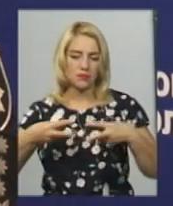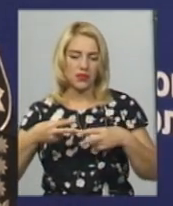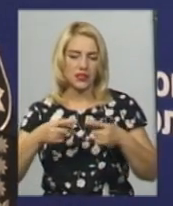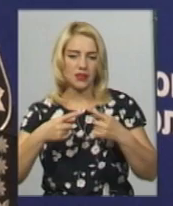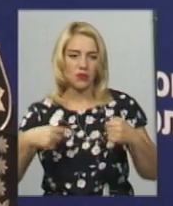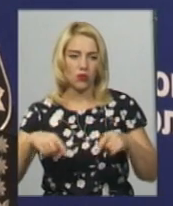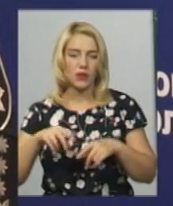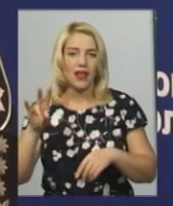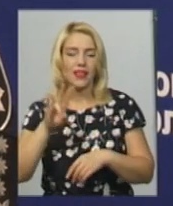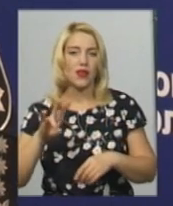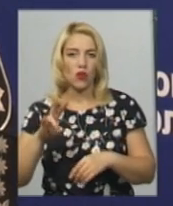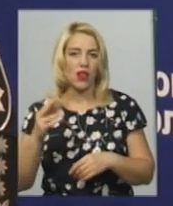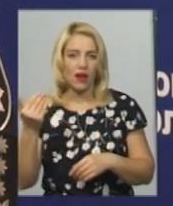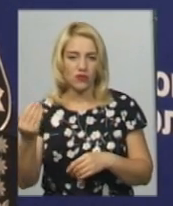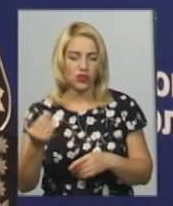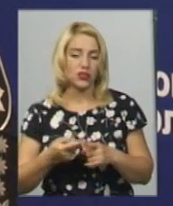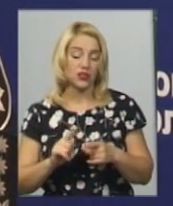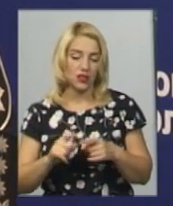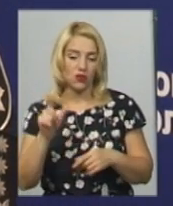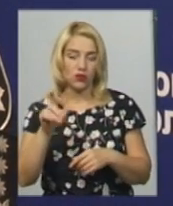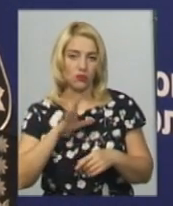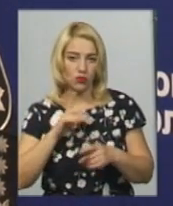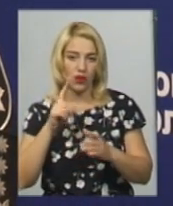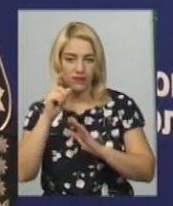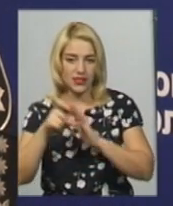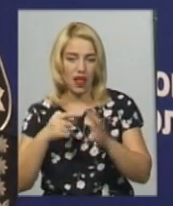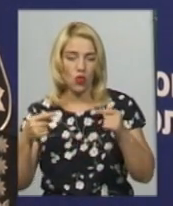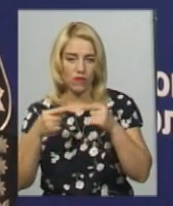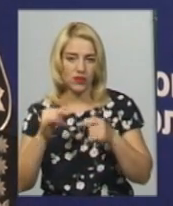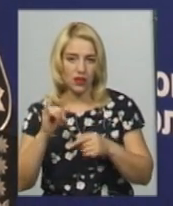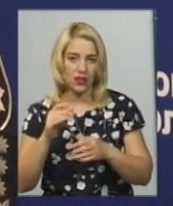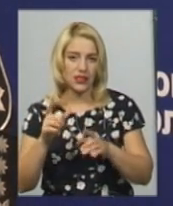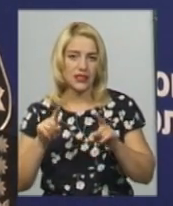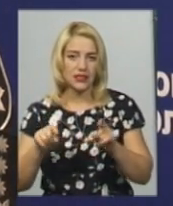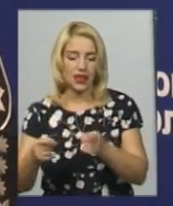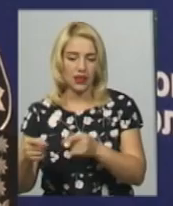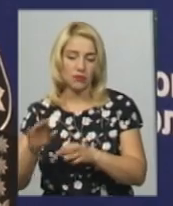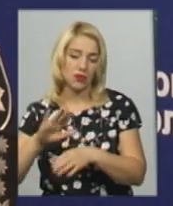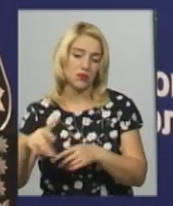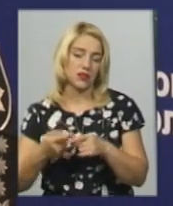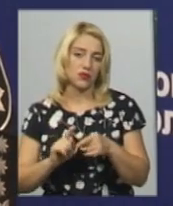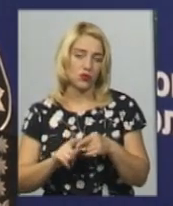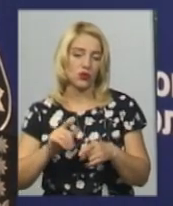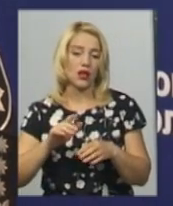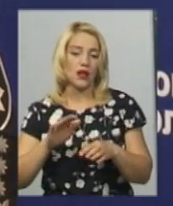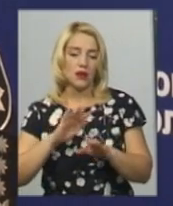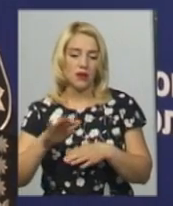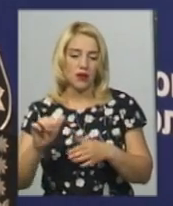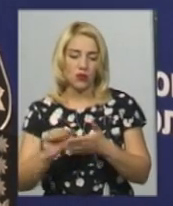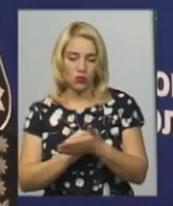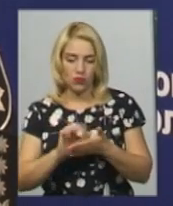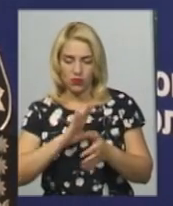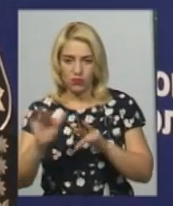Миколаївщини. Ця особа була встановлена та затримана. Після цього, після складання відповідних процесуальних документів, була